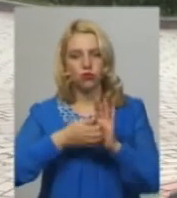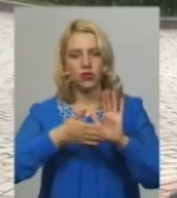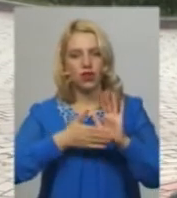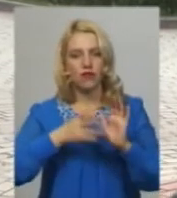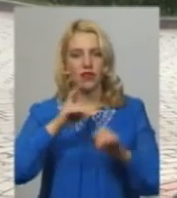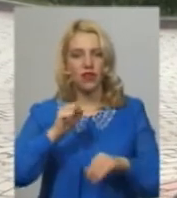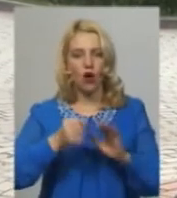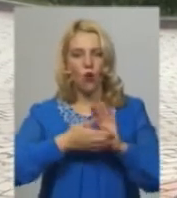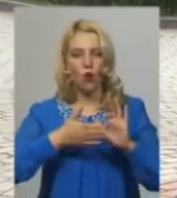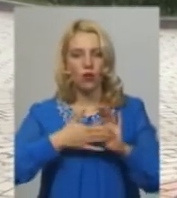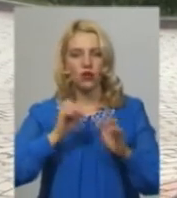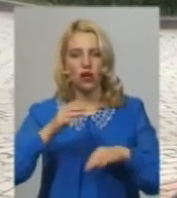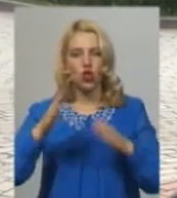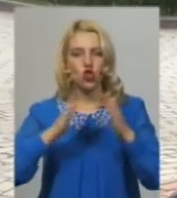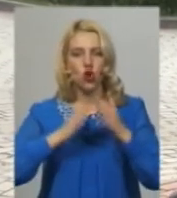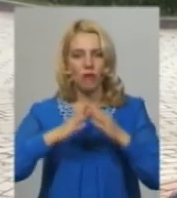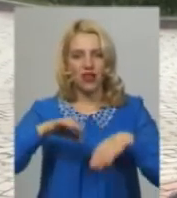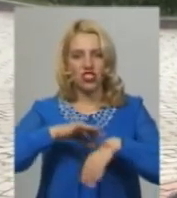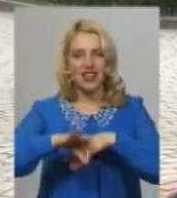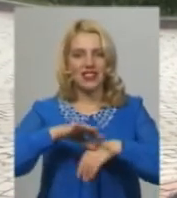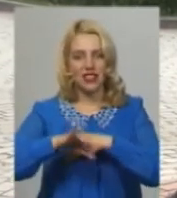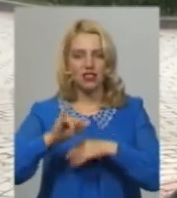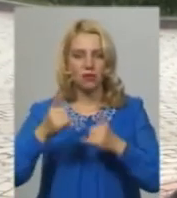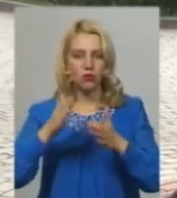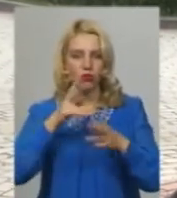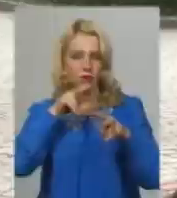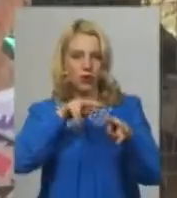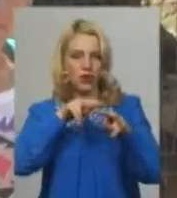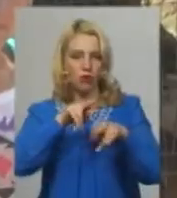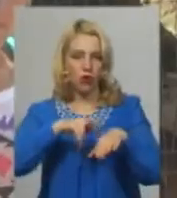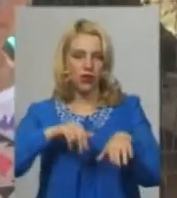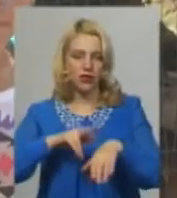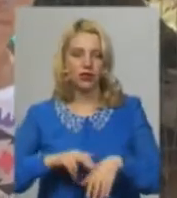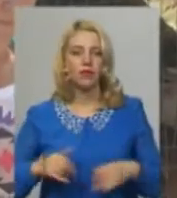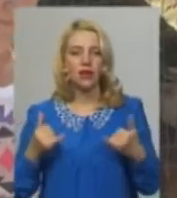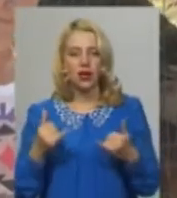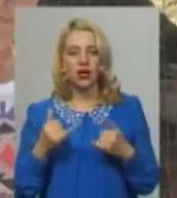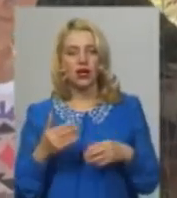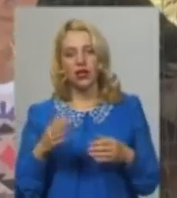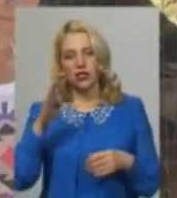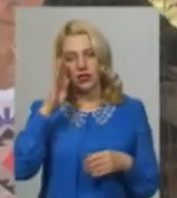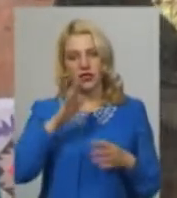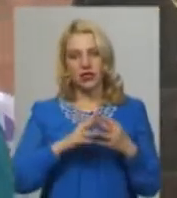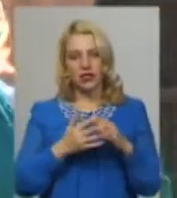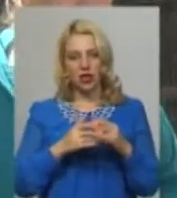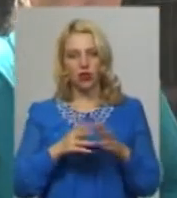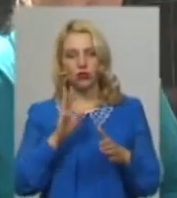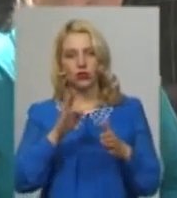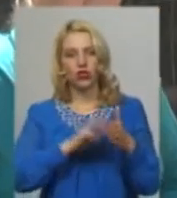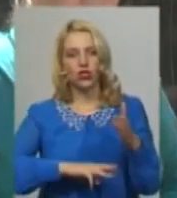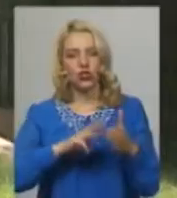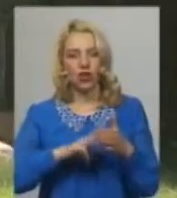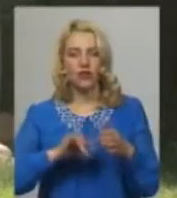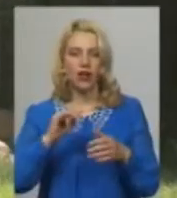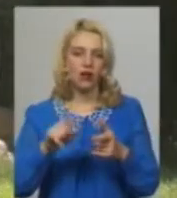облік як домашній насильник і тепер перебуватиме під наглядом поліції. Наразі жителів села Літке загрожує від штрафу до виправних